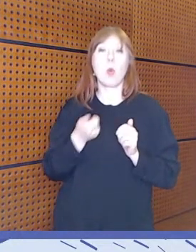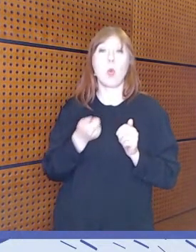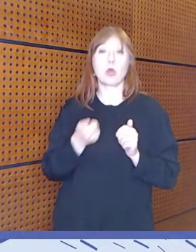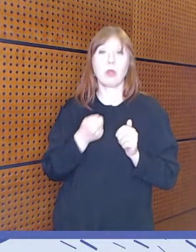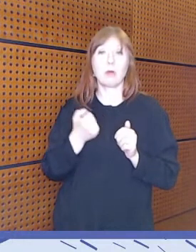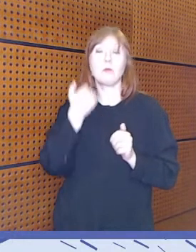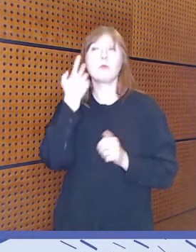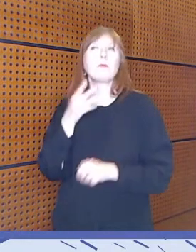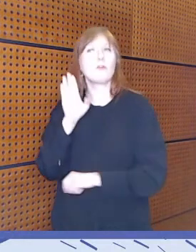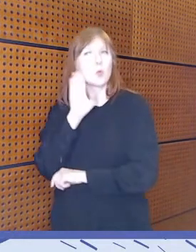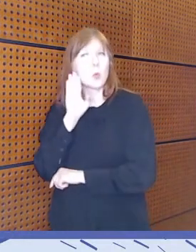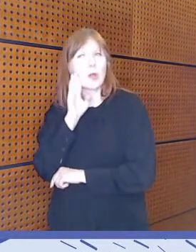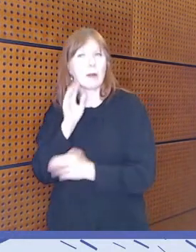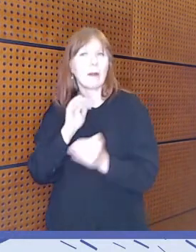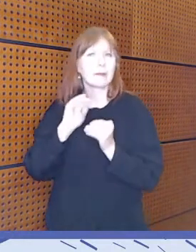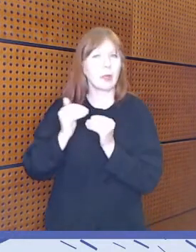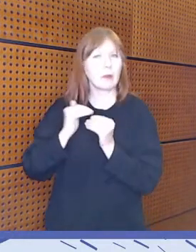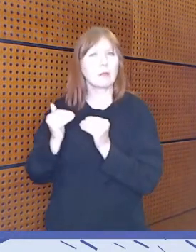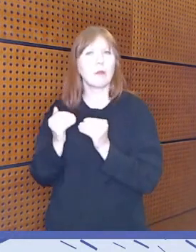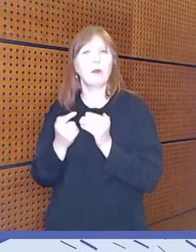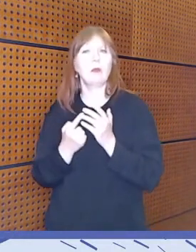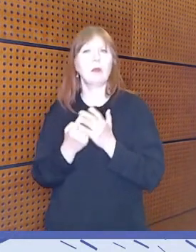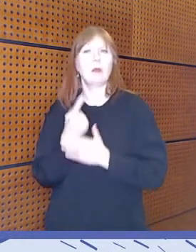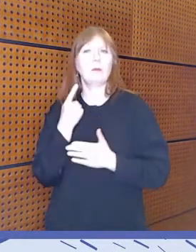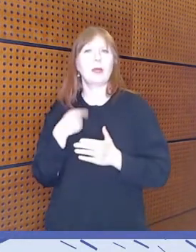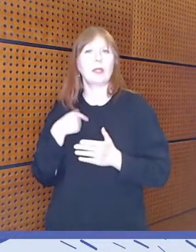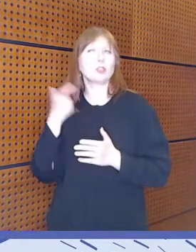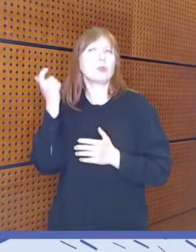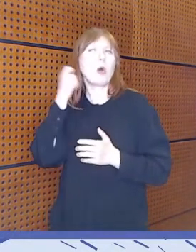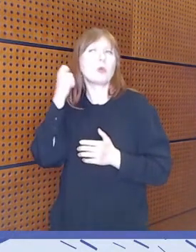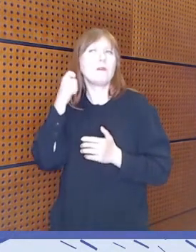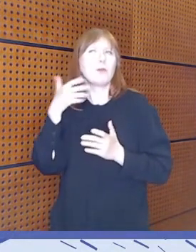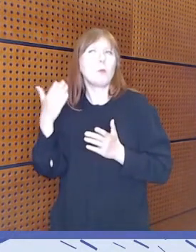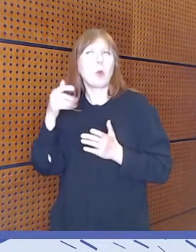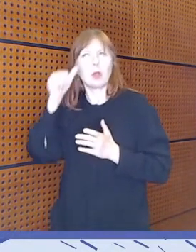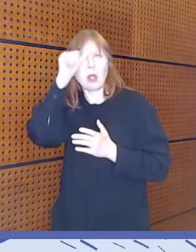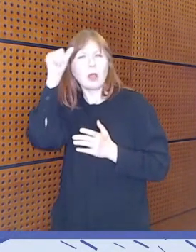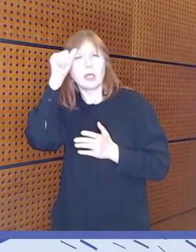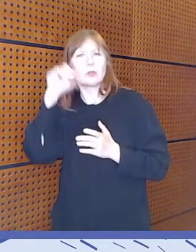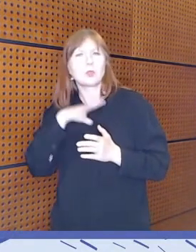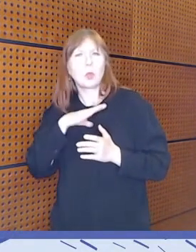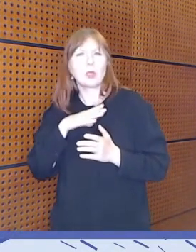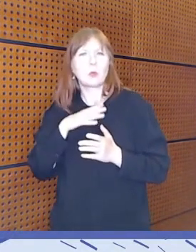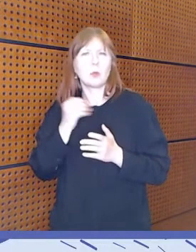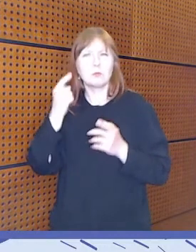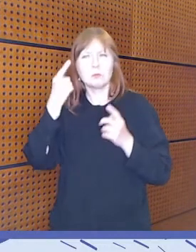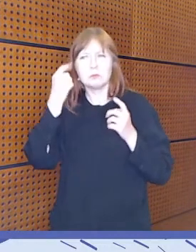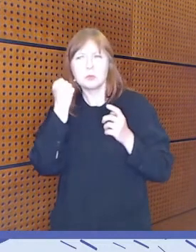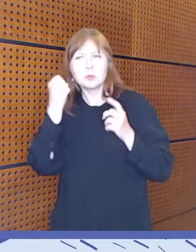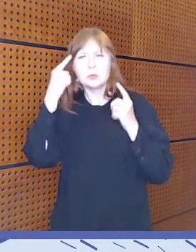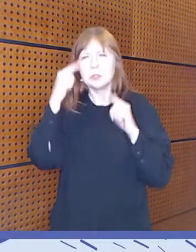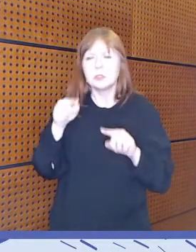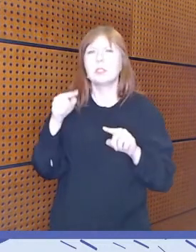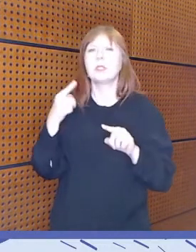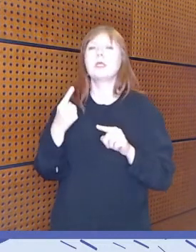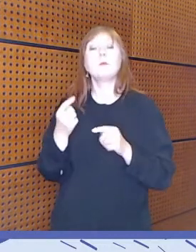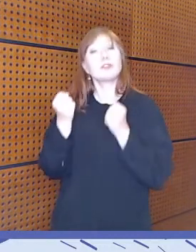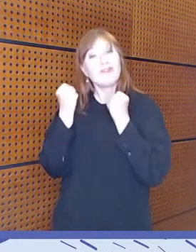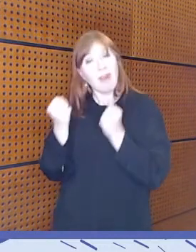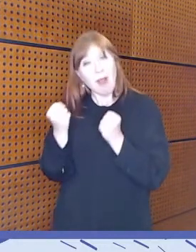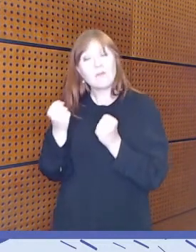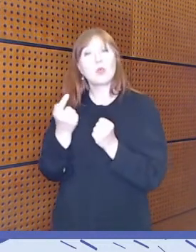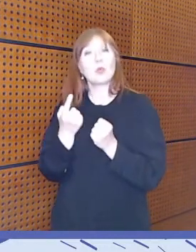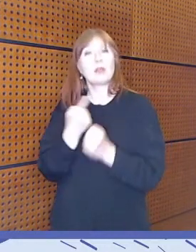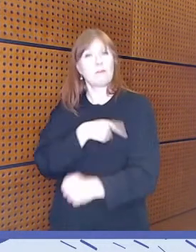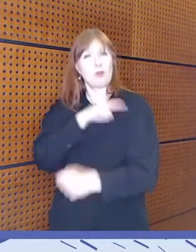jälkikäteen ja kerrata, jos mulla on vaikka auditiivisen puolella haasteita, että miten pystyy. Myös ne vahvuudet ja voimavarat pitäisi